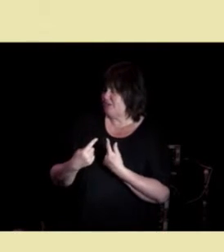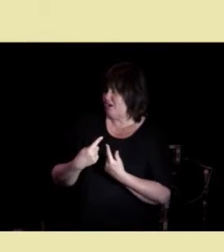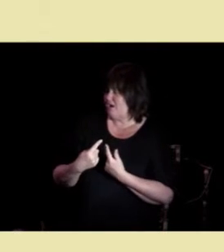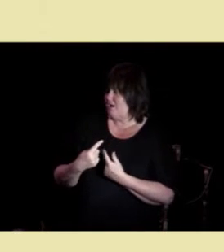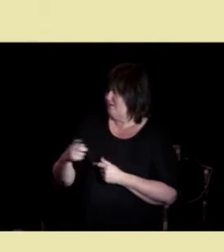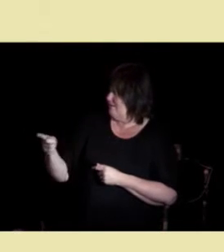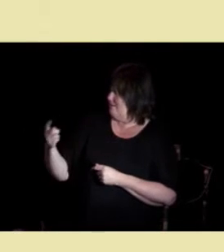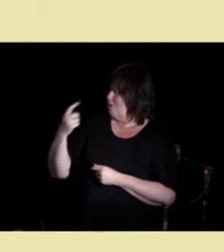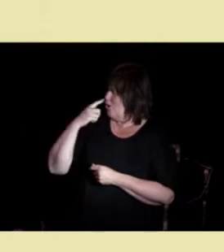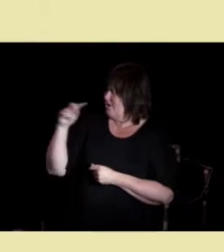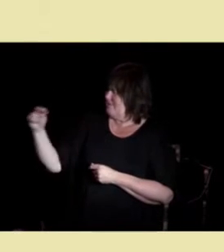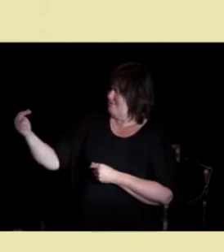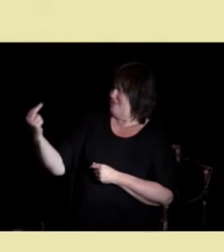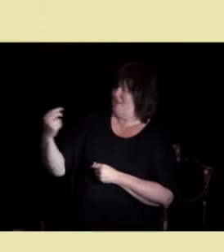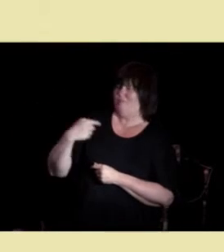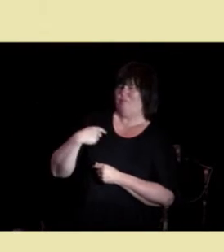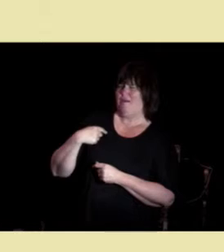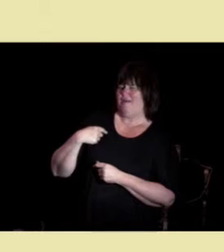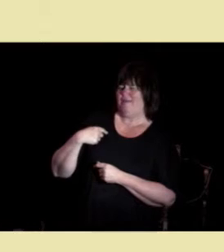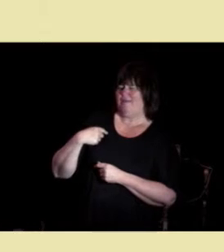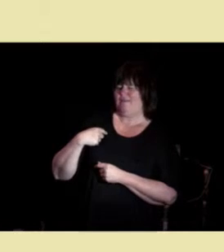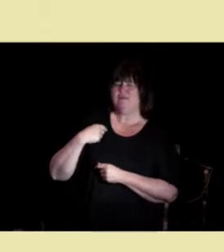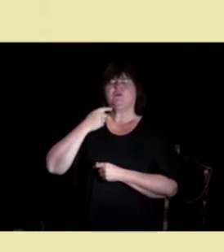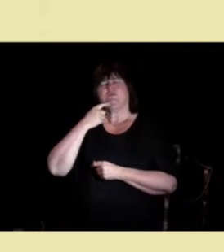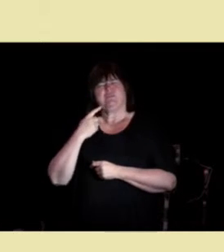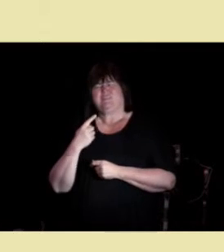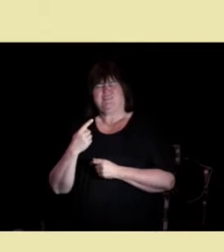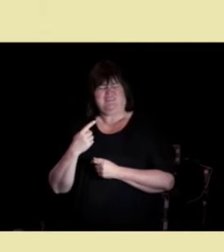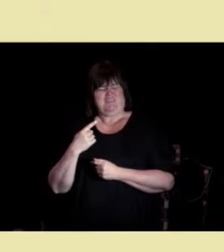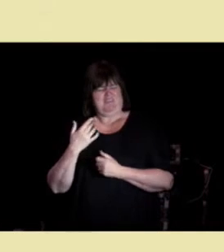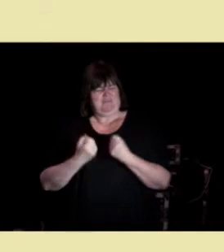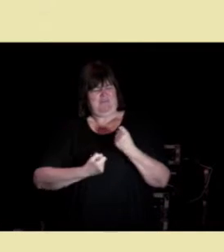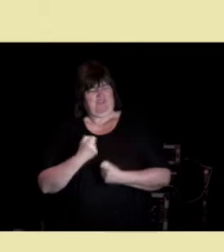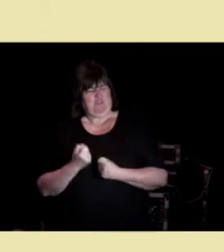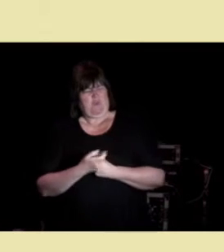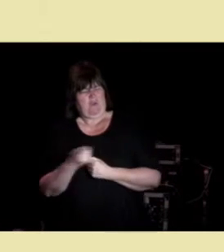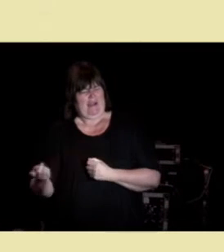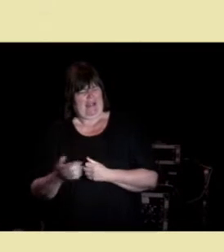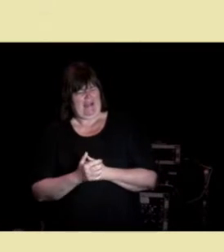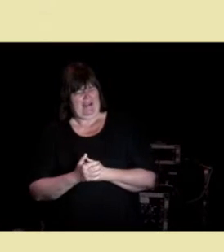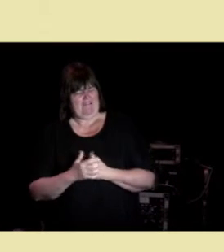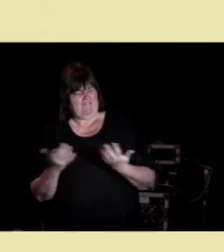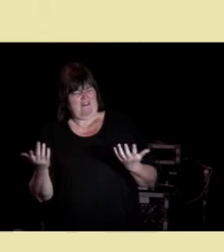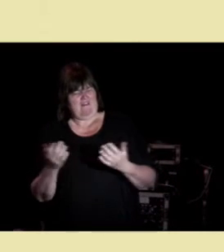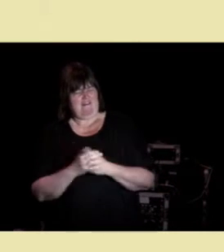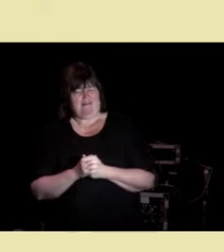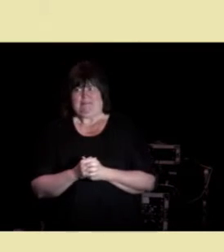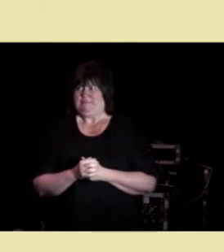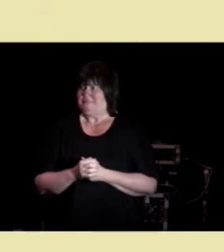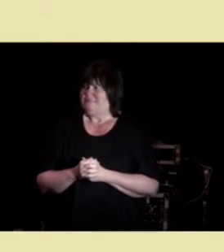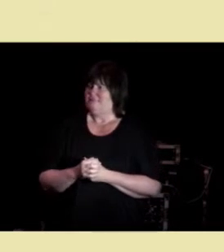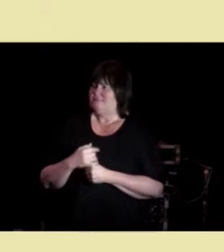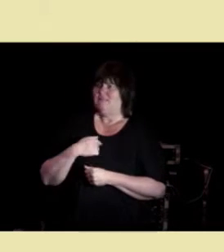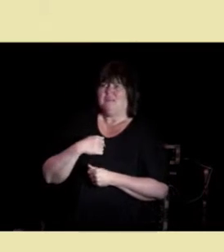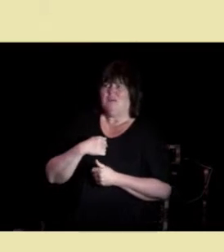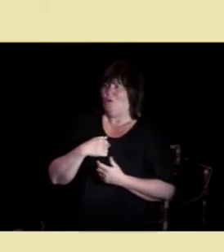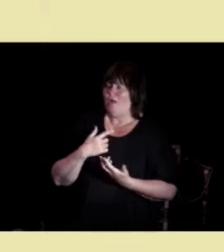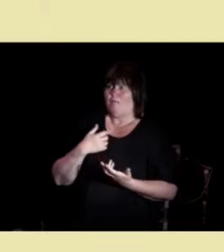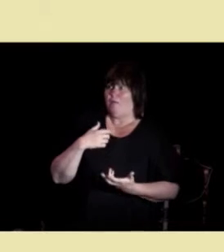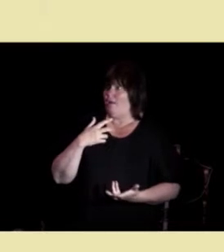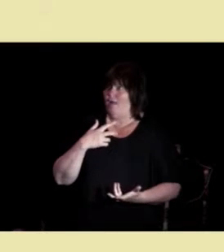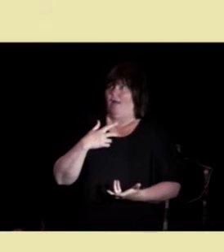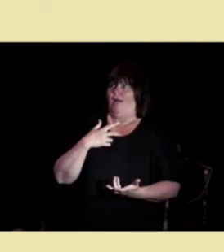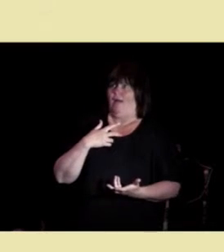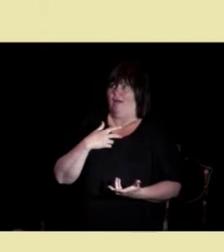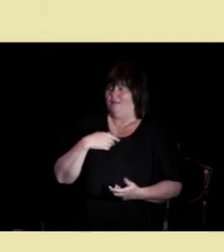øyet på meg, og så sier han, «Men hva er det dere gjør?» Og så ble jeg veldig sånn satt ut av det